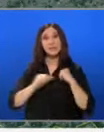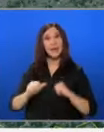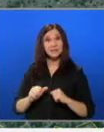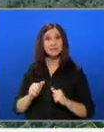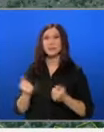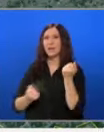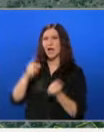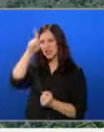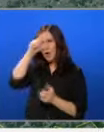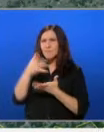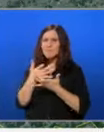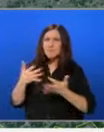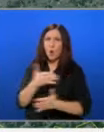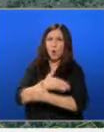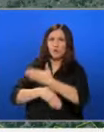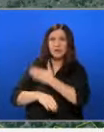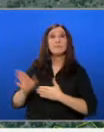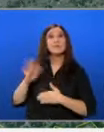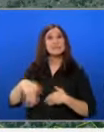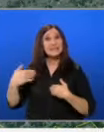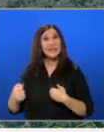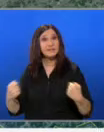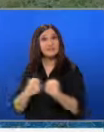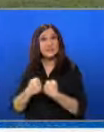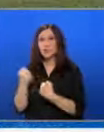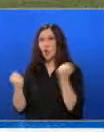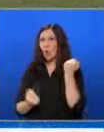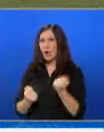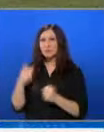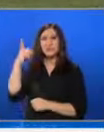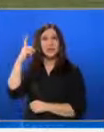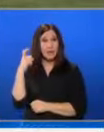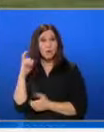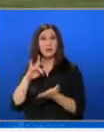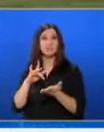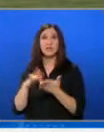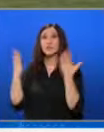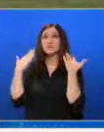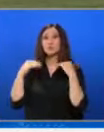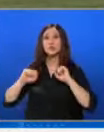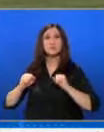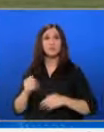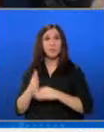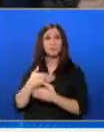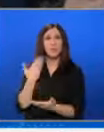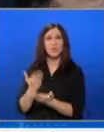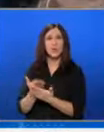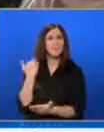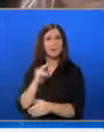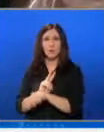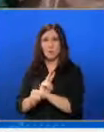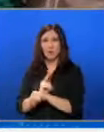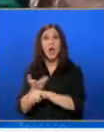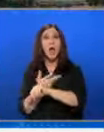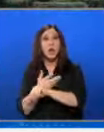да транспортира жена с множество травми след инцидент с автомобил. Сигналът към Центъра за въздушна спешна помощ е подаден преди